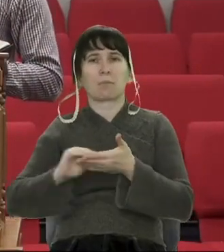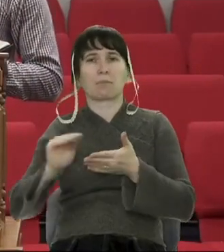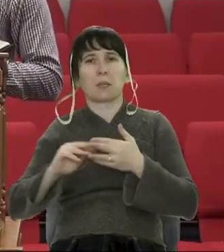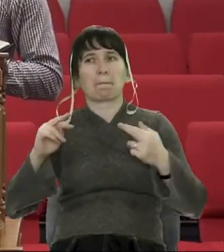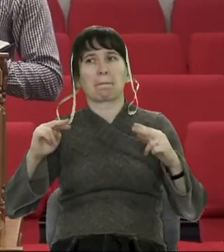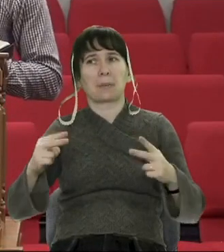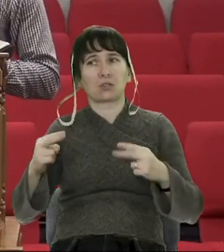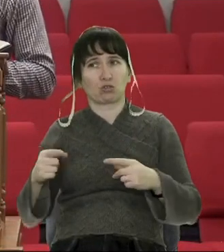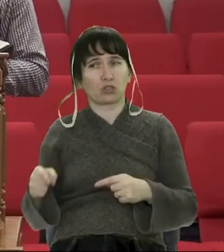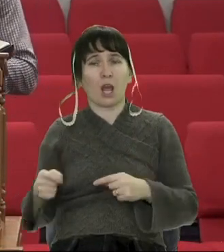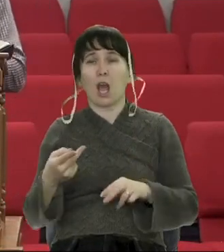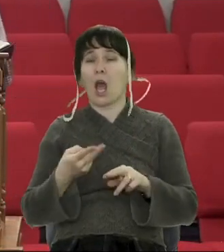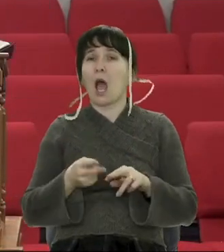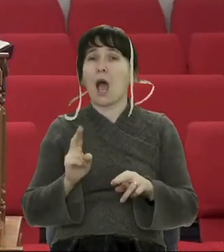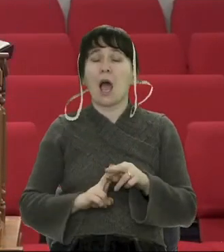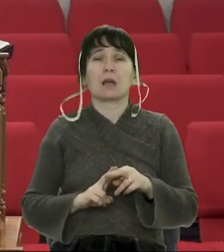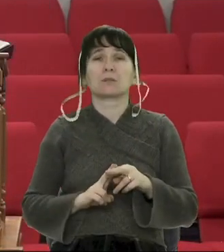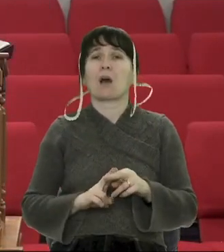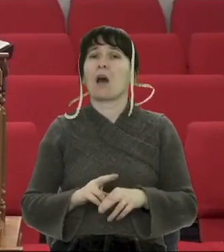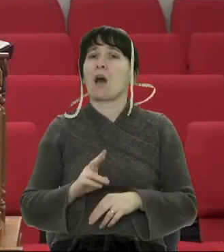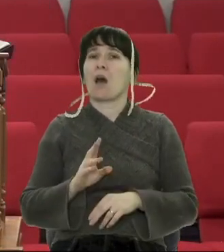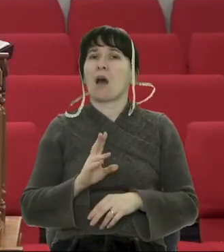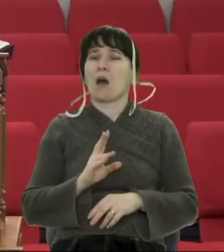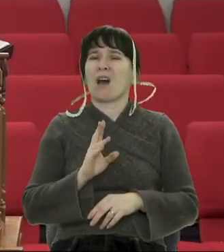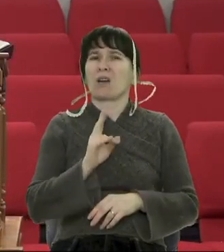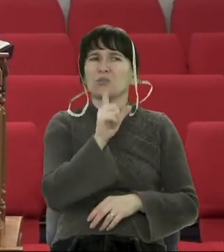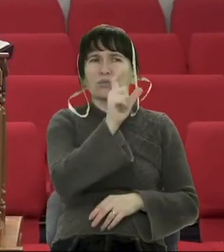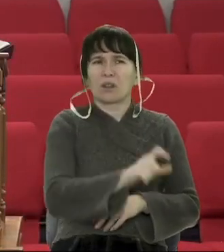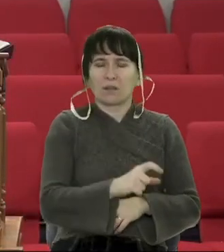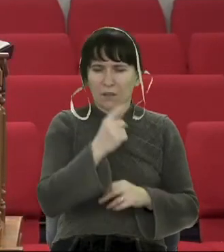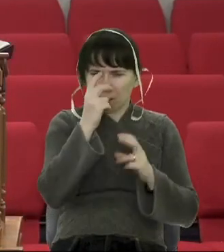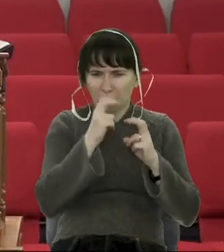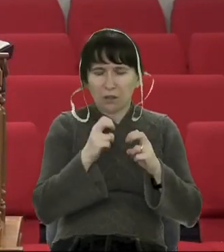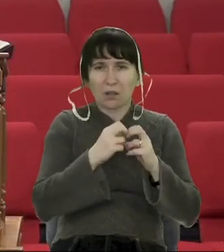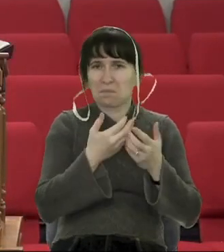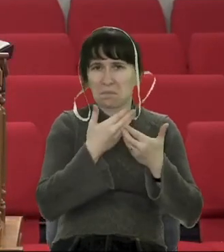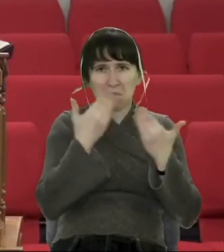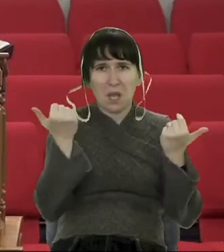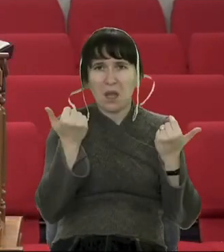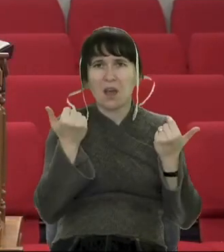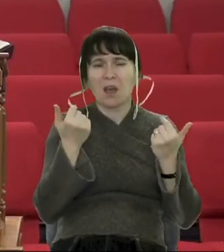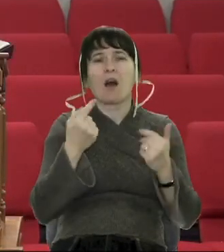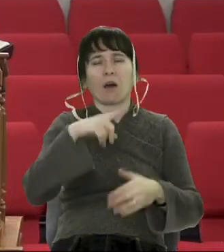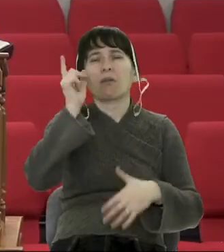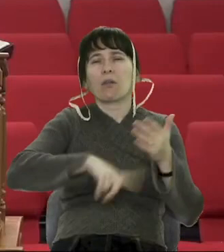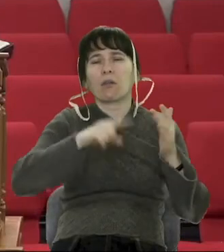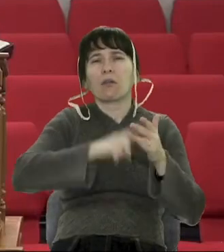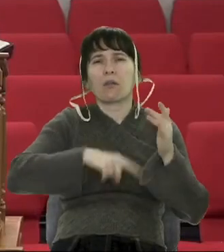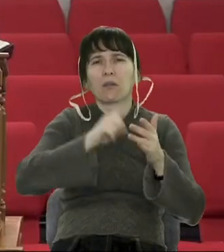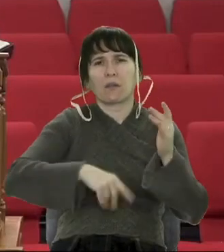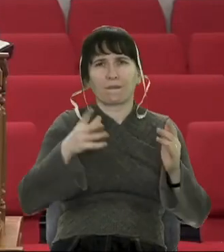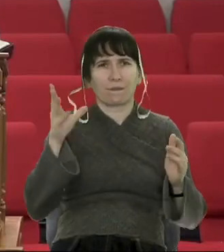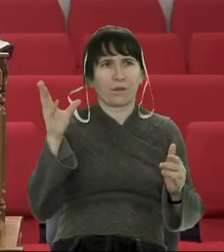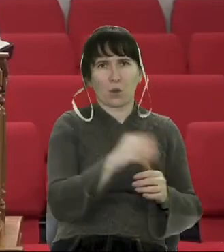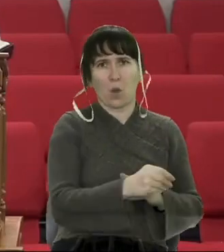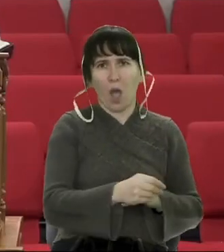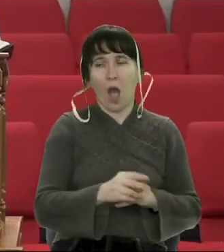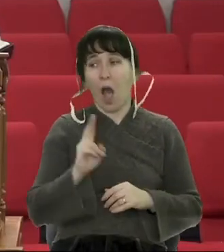Нерозсудливий вірить усякому слову, а мудрий зважає на свої кроки.